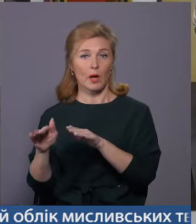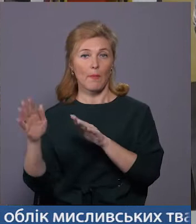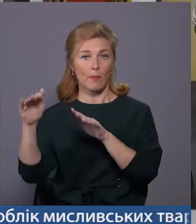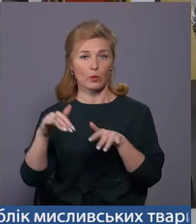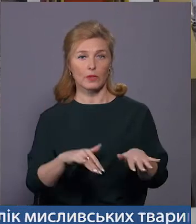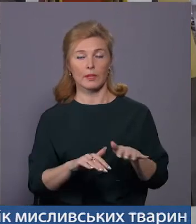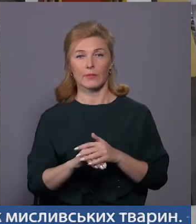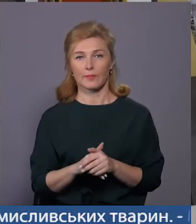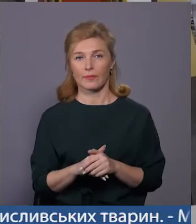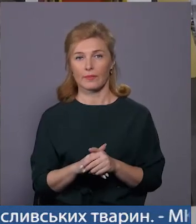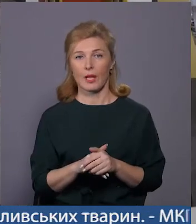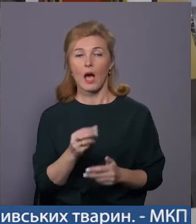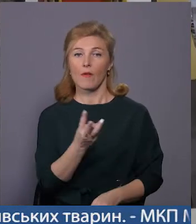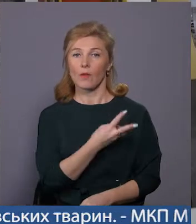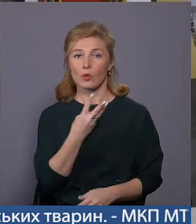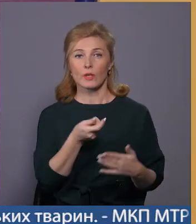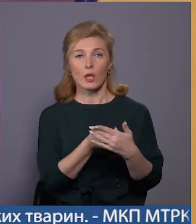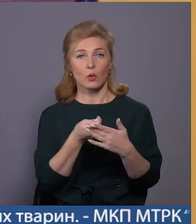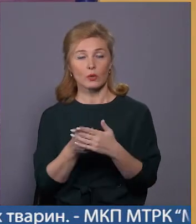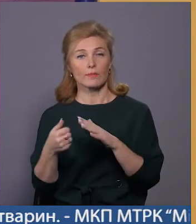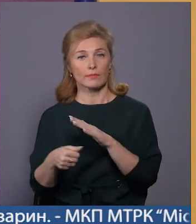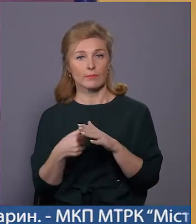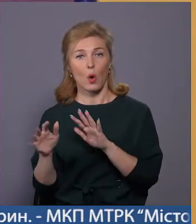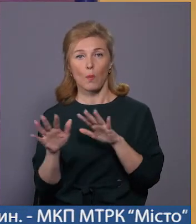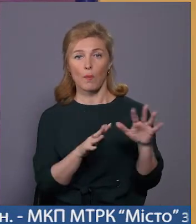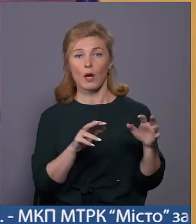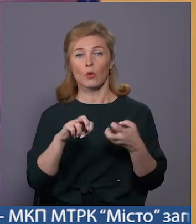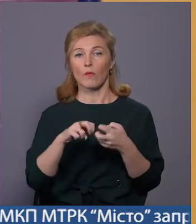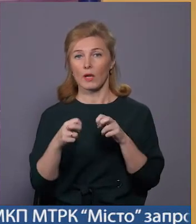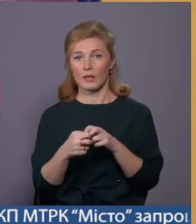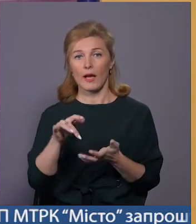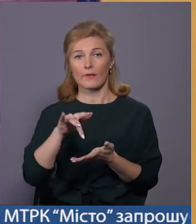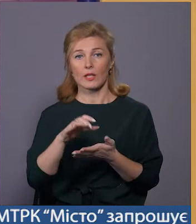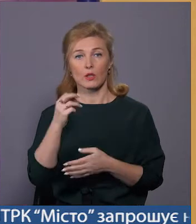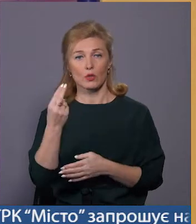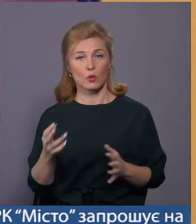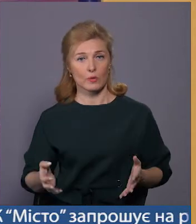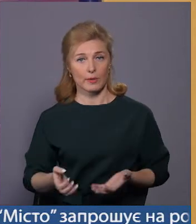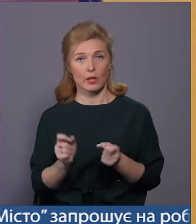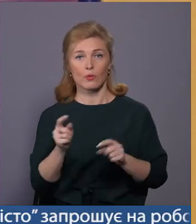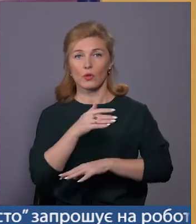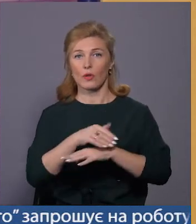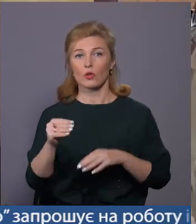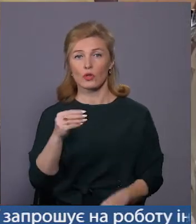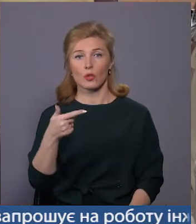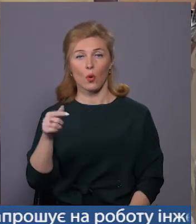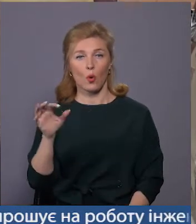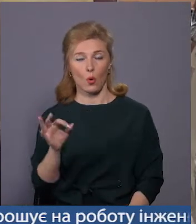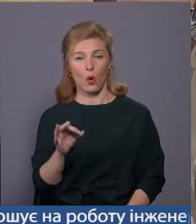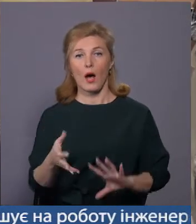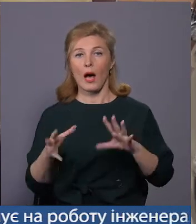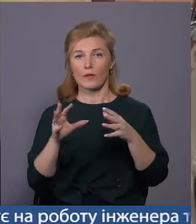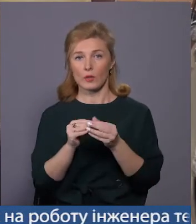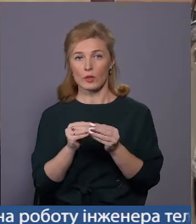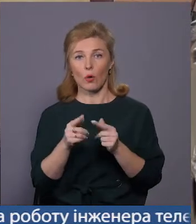гуманітарної допомоги. Волонтери годують знедолених у парку імені Франка та в Центрі соціальної підтримки, що на вулиці Житецького. А в цілому